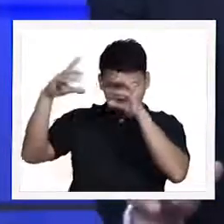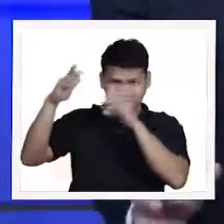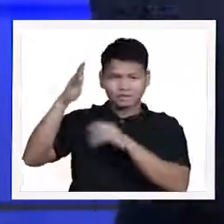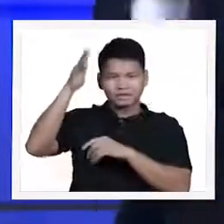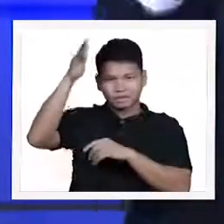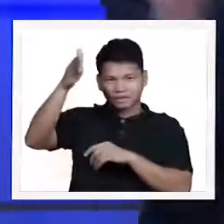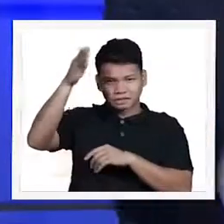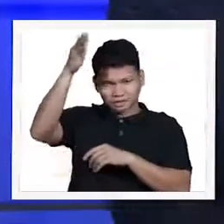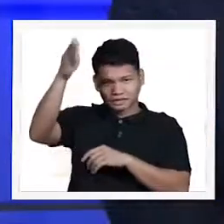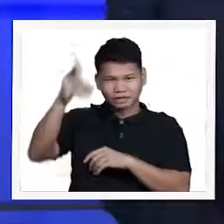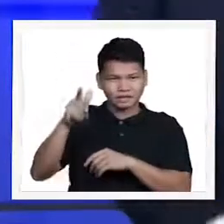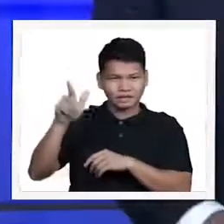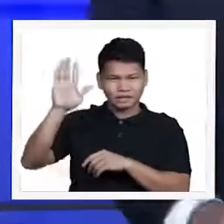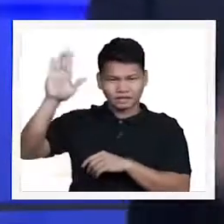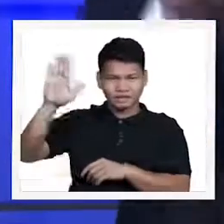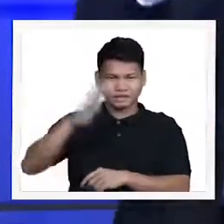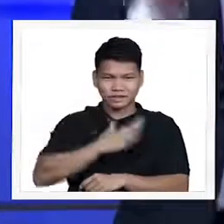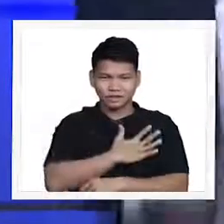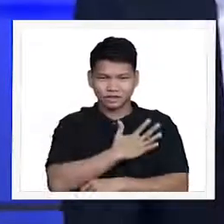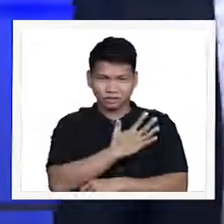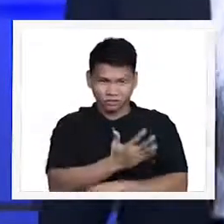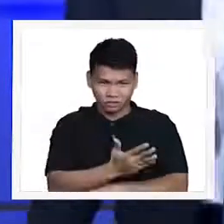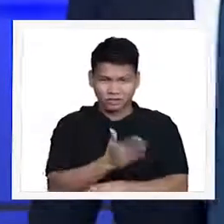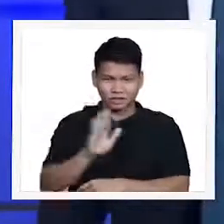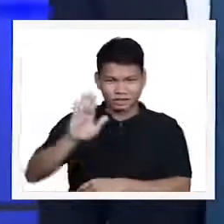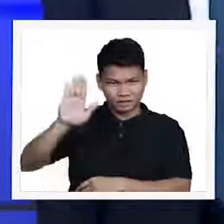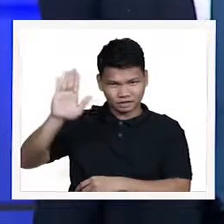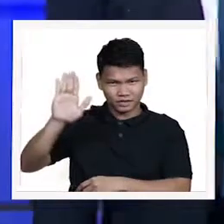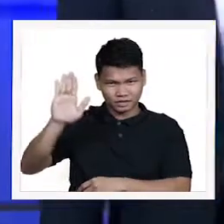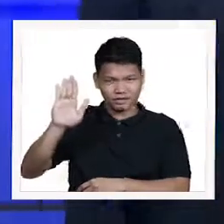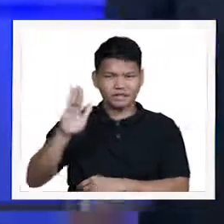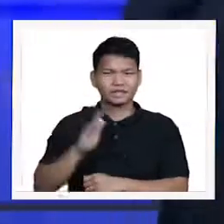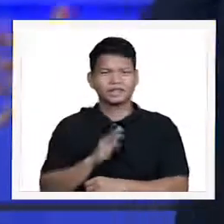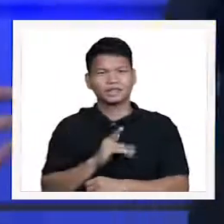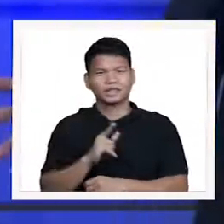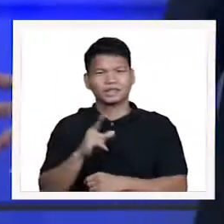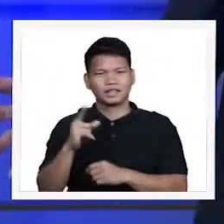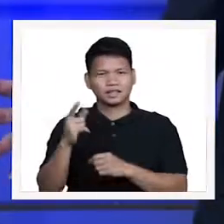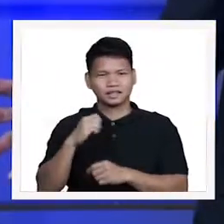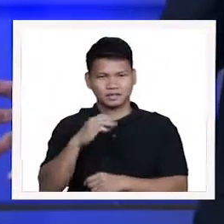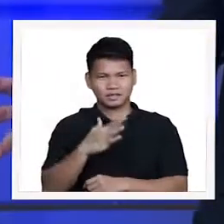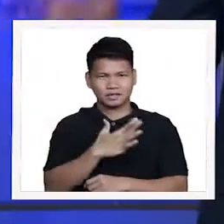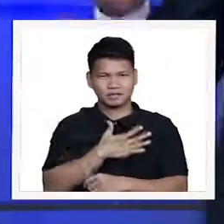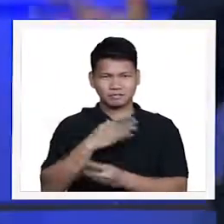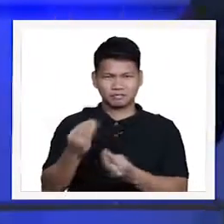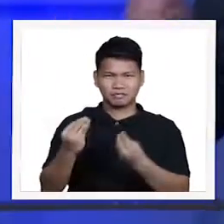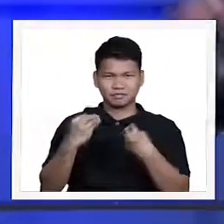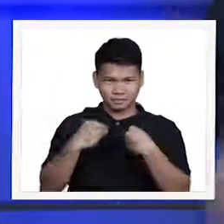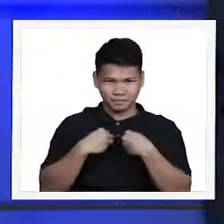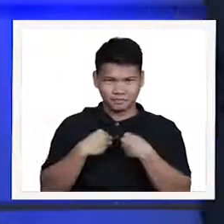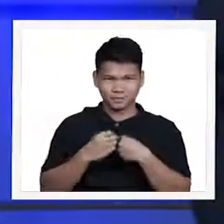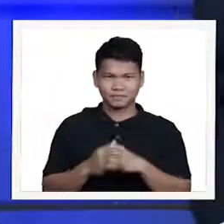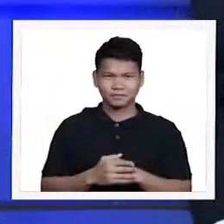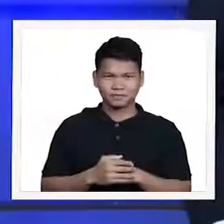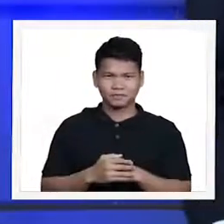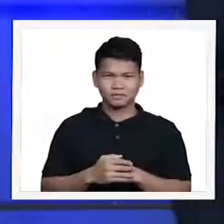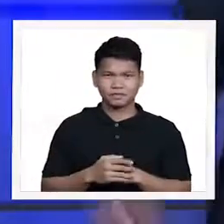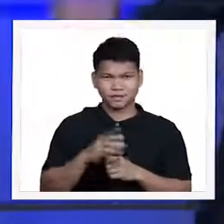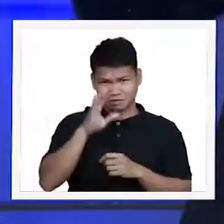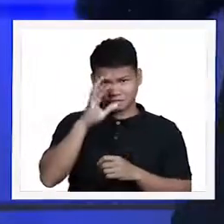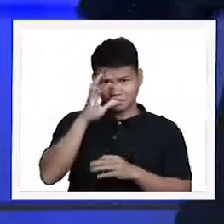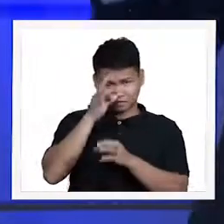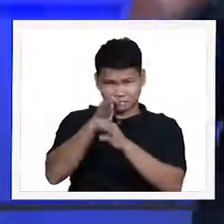God's grace and by God's will ibibigay ng ating Panginoon. Faith sustains us